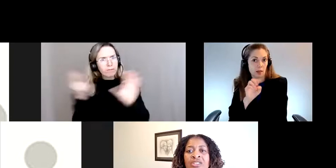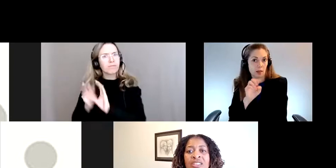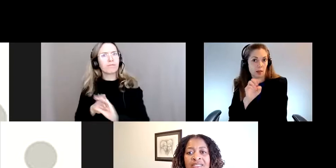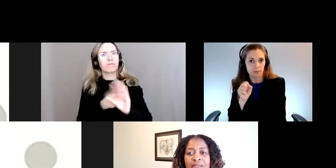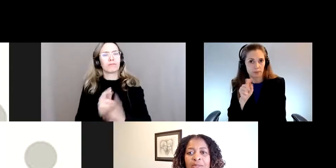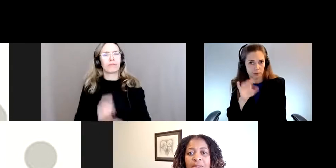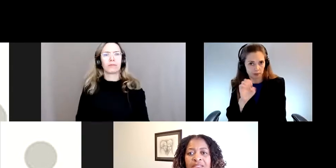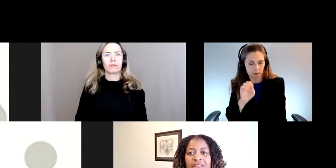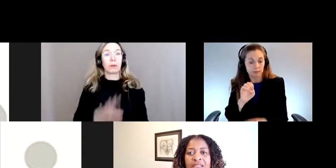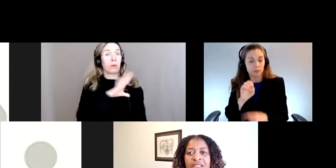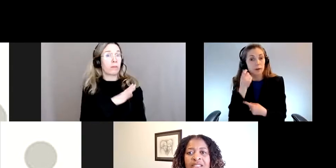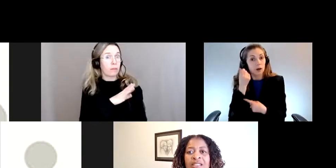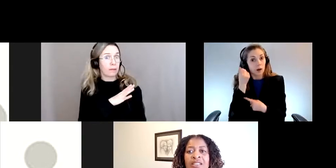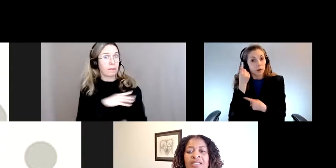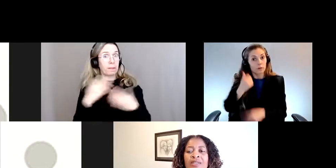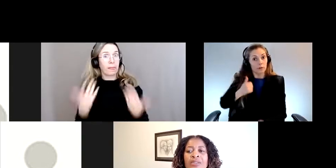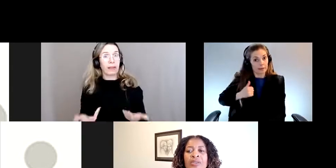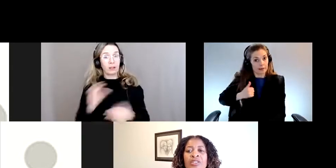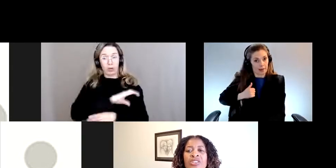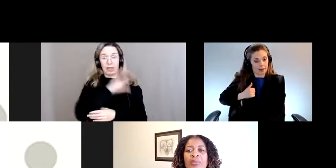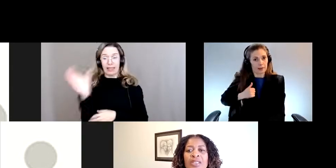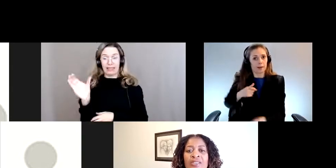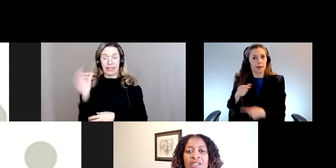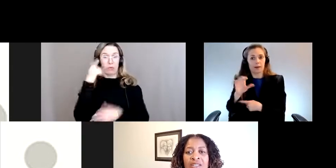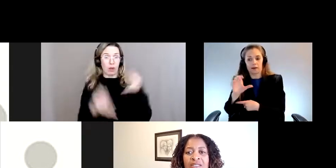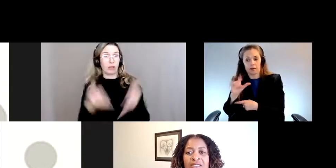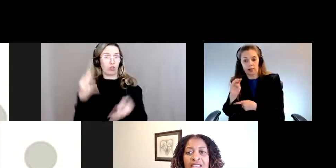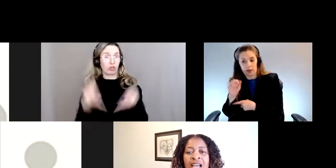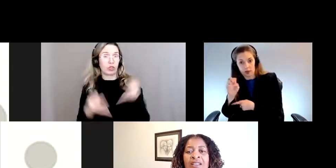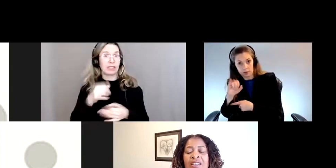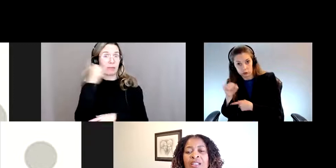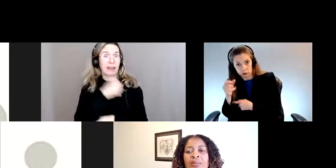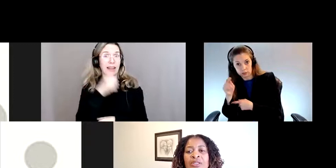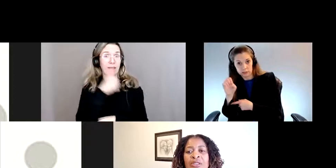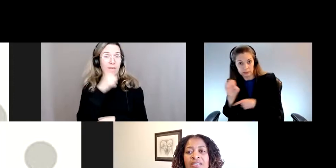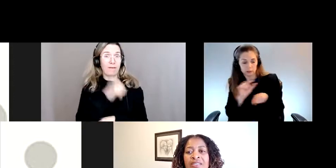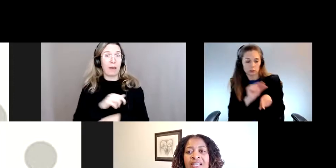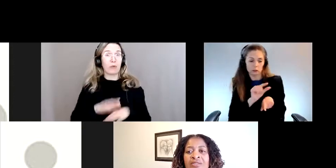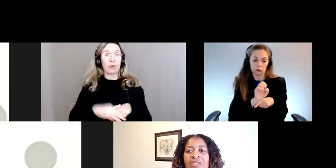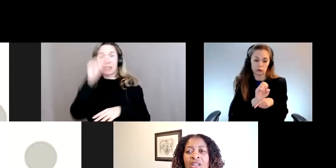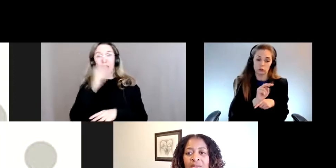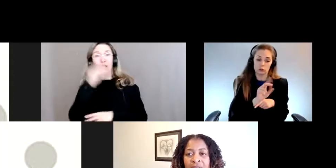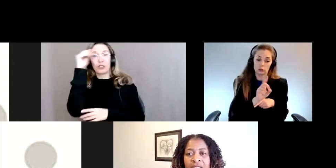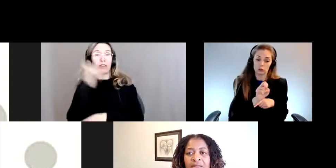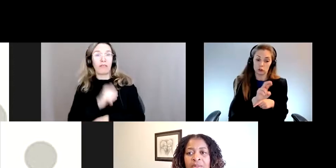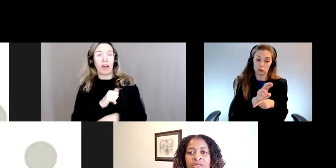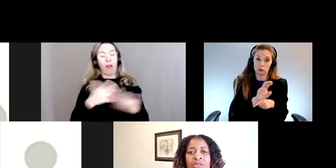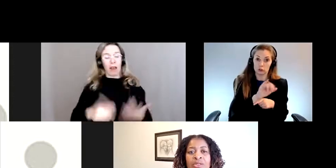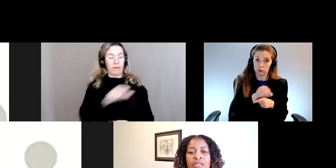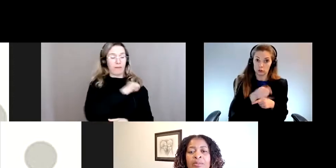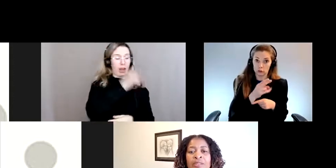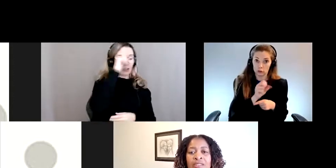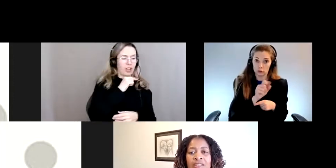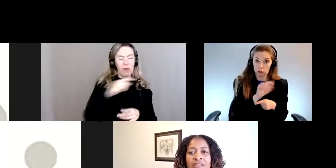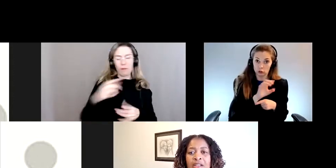Par contre, au sein du mouvement canadien pour la justice, pour les femmes et en matière de genre, les liens entre la violence genrée et la